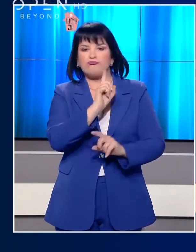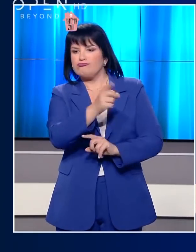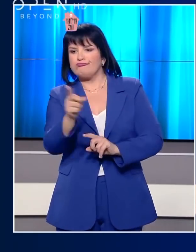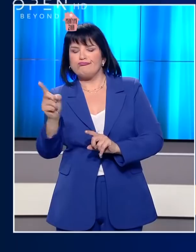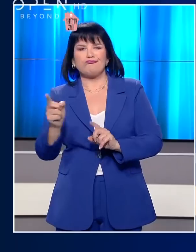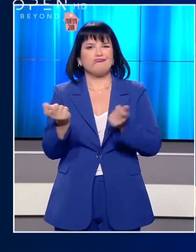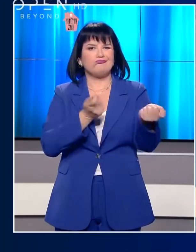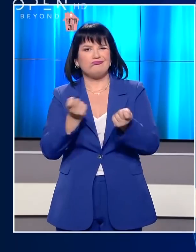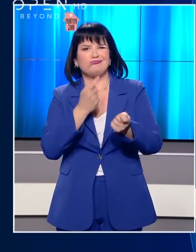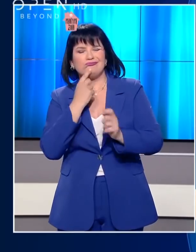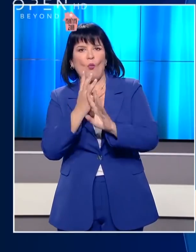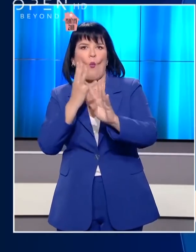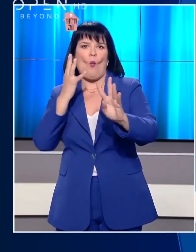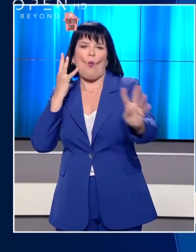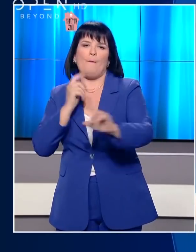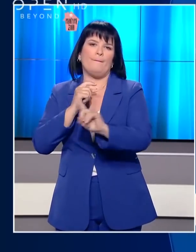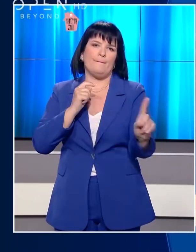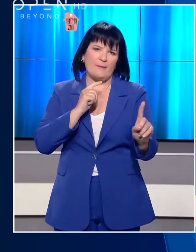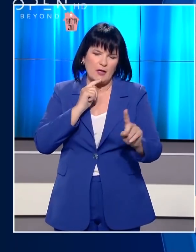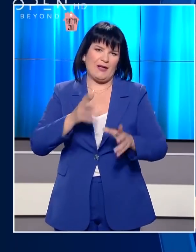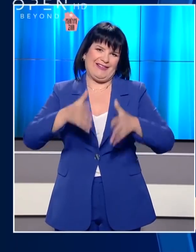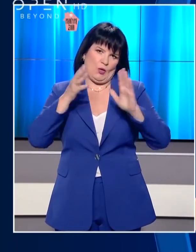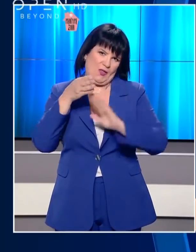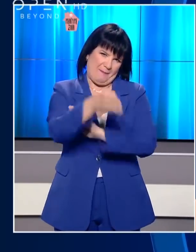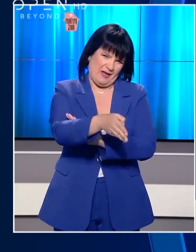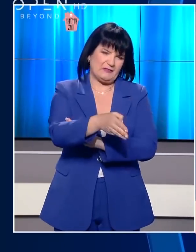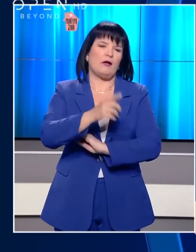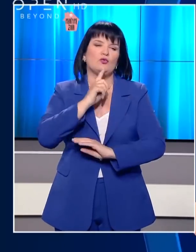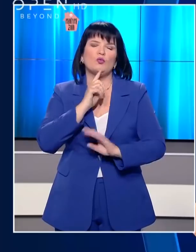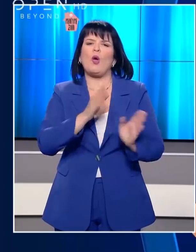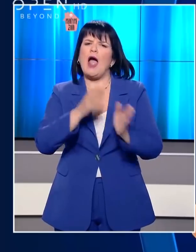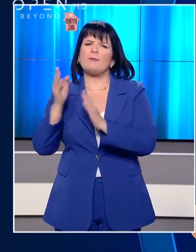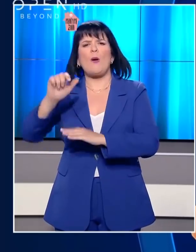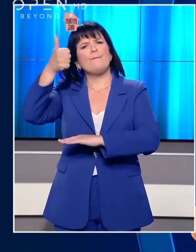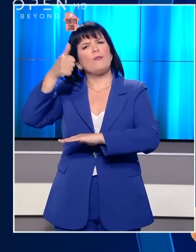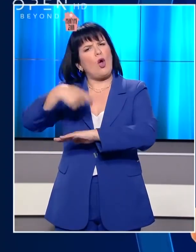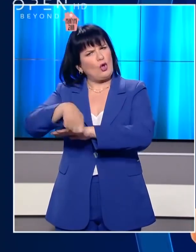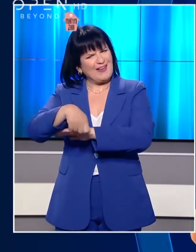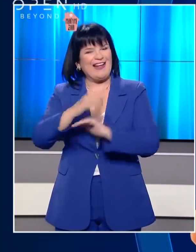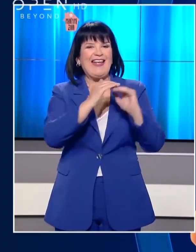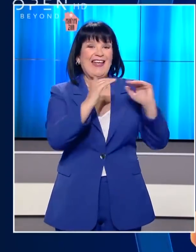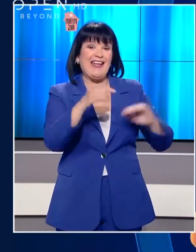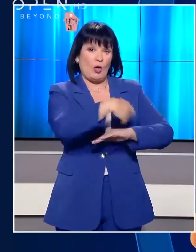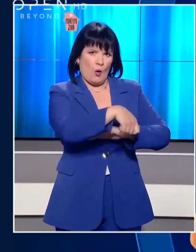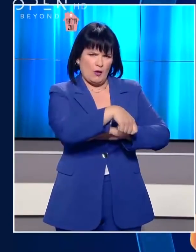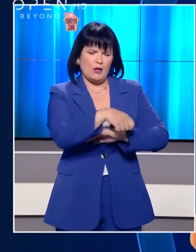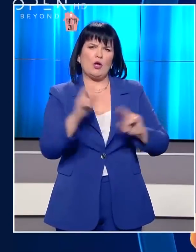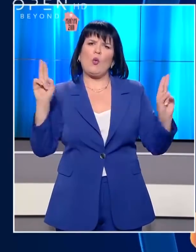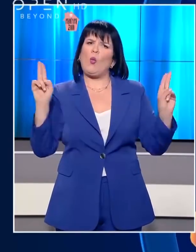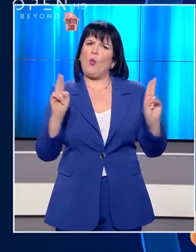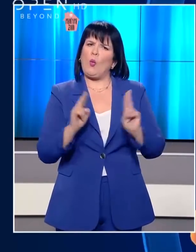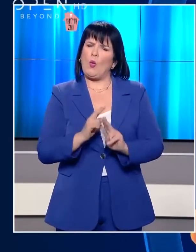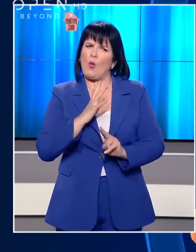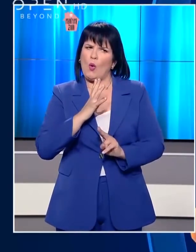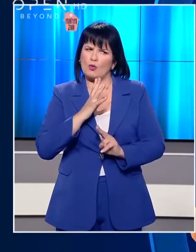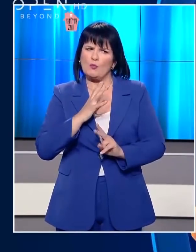σε όσους βρίσκονταν στην ουρά για την είσοδο στο κτίριο. Αντιθέτως, η κίνηση στο πρωτοδικείο και το ειρηνοδικείο ήταν περιορισμένη